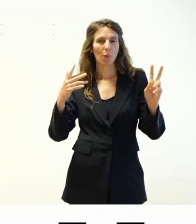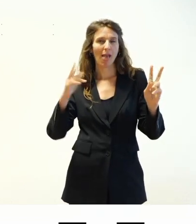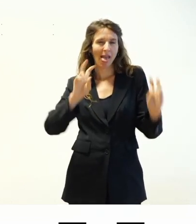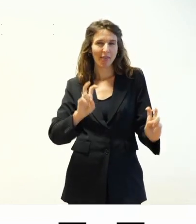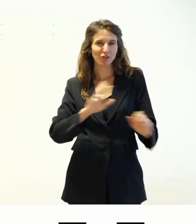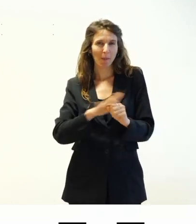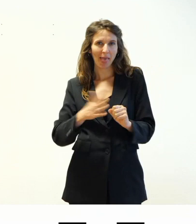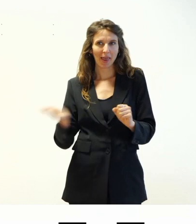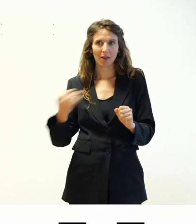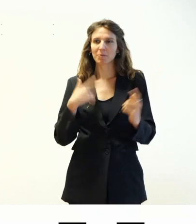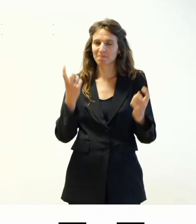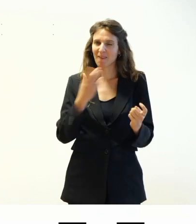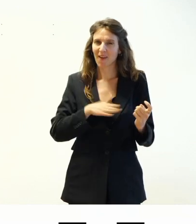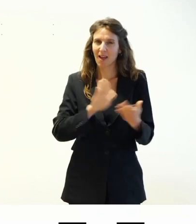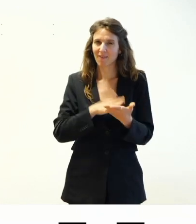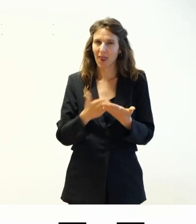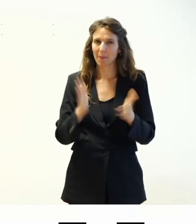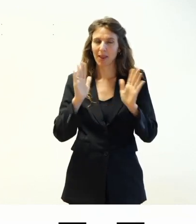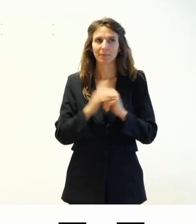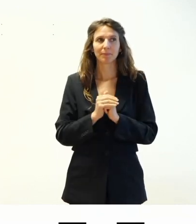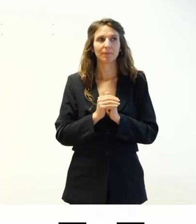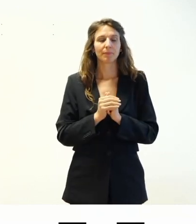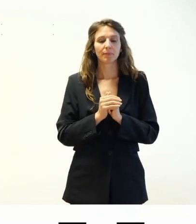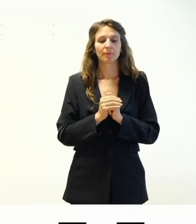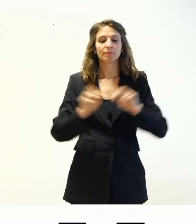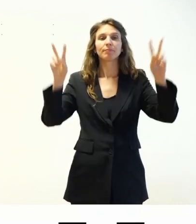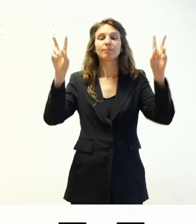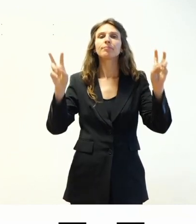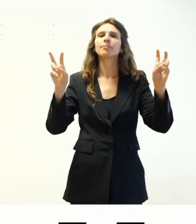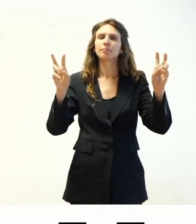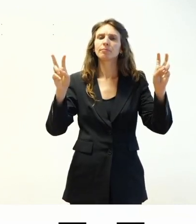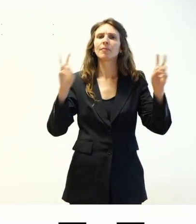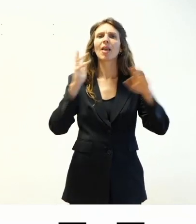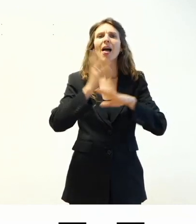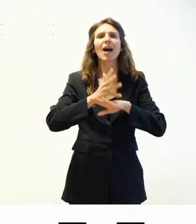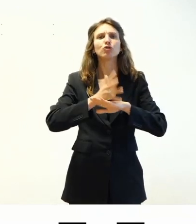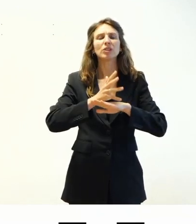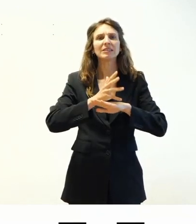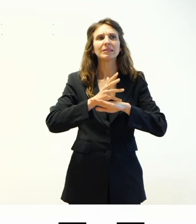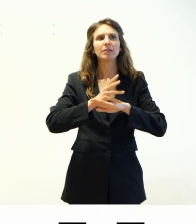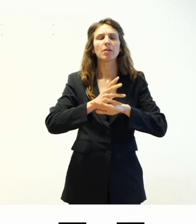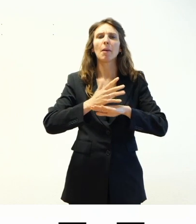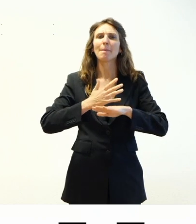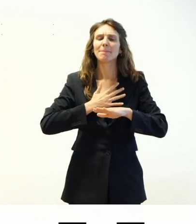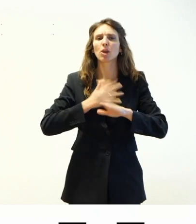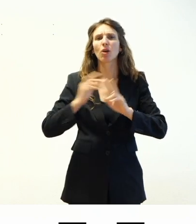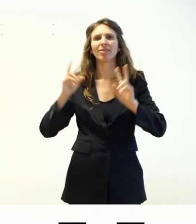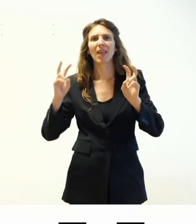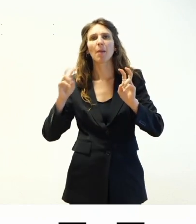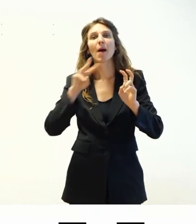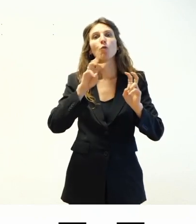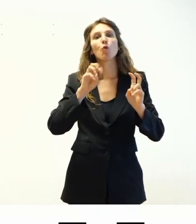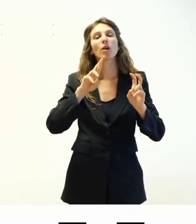eroi. Il titolo di questo talk è Quanto incide l'accessibilità sul mio tema WordPress? Sapete che WordPress